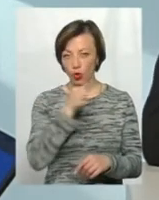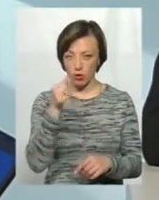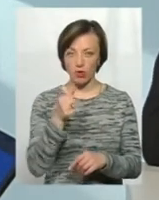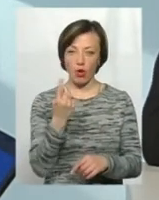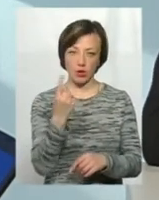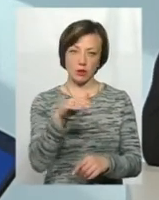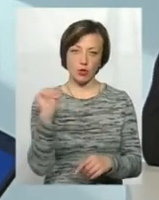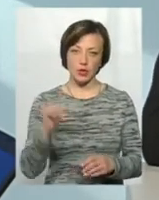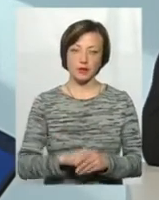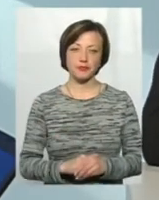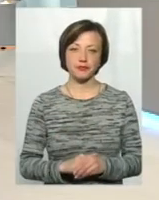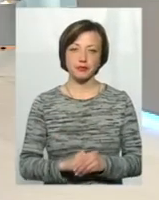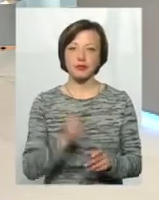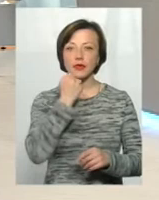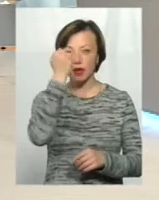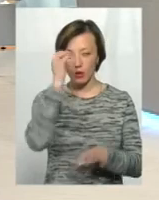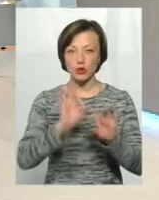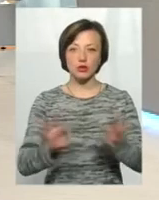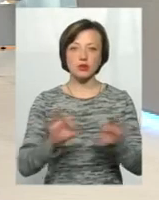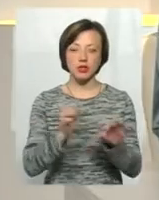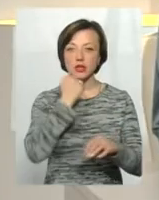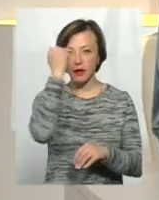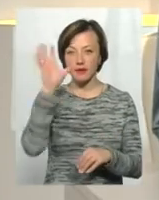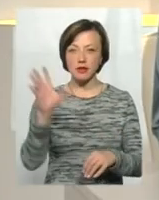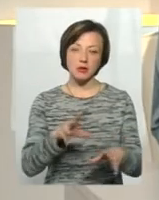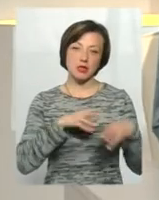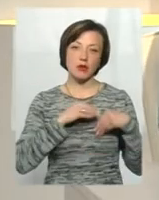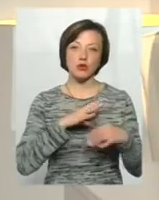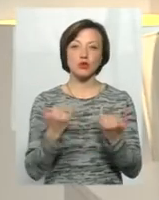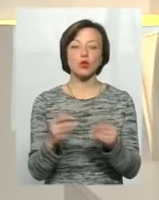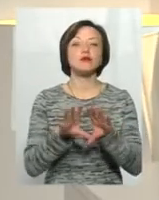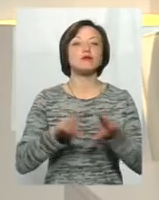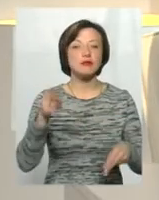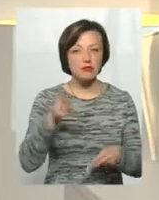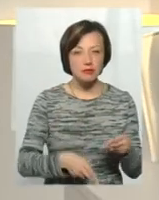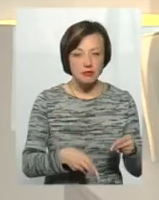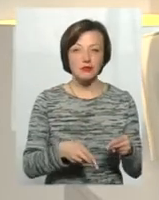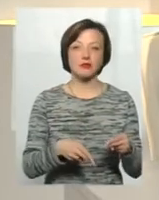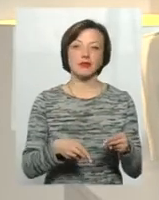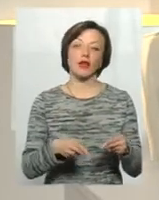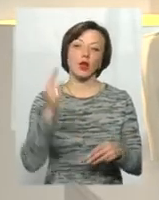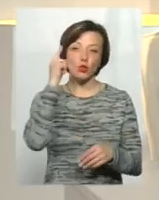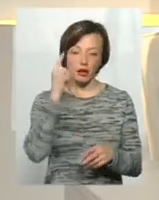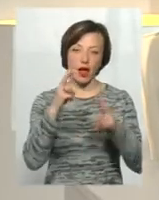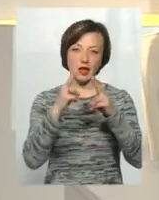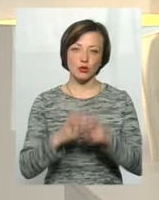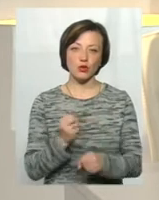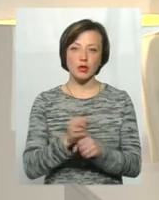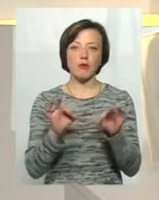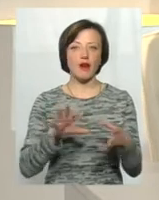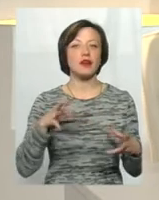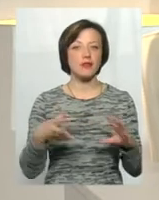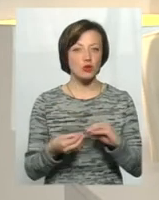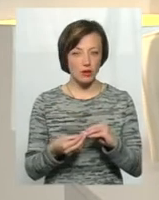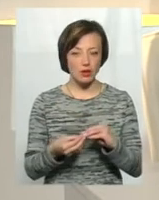позика. Дякую вам за роз'яснення, дякую всім, хто був із нами. На сьогодні наш час вичерпаний. Думайте, аналізуйте, робіть